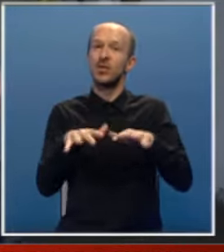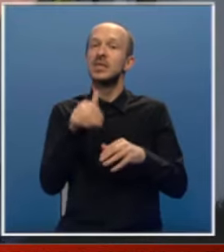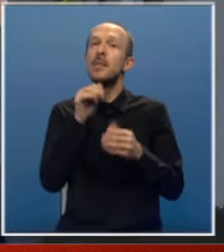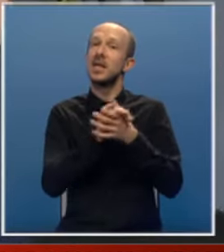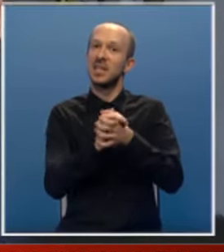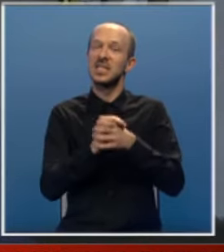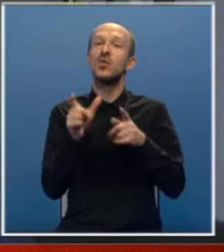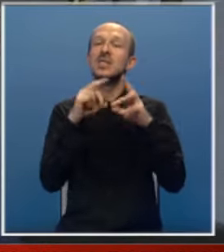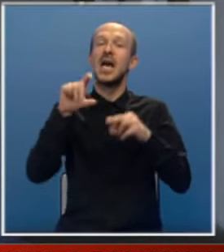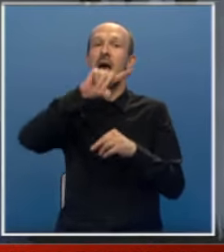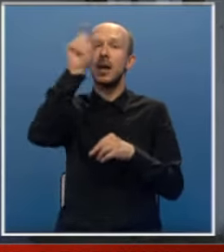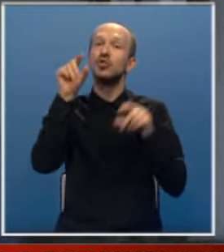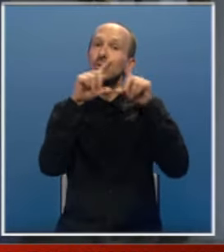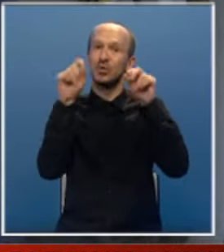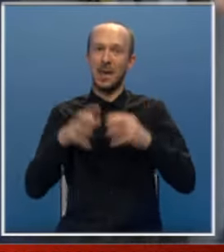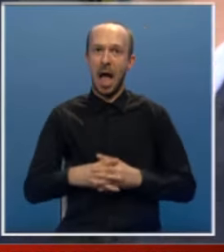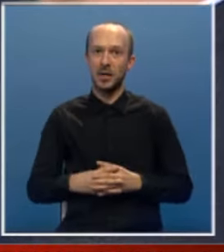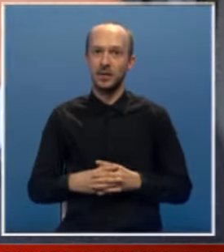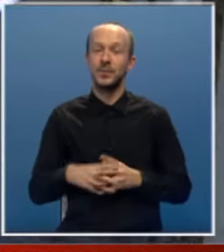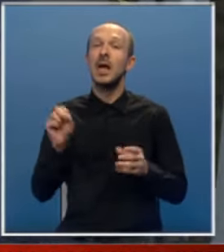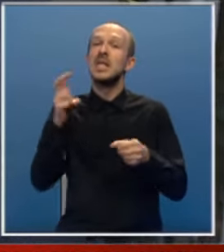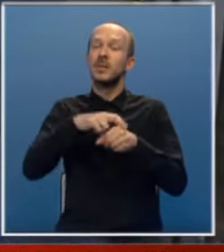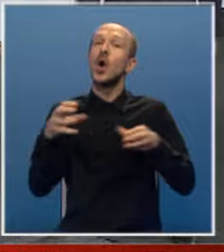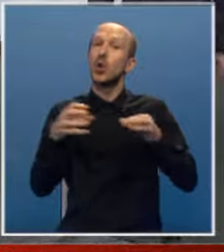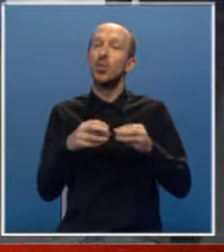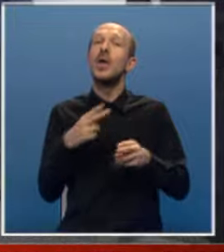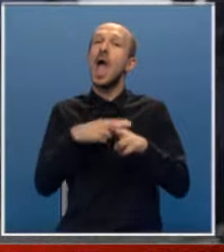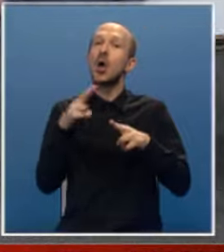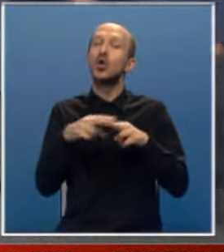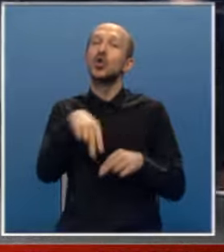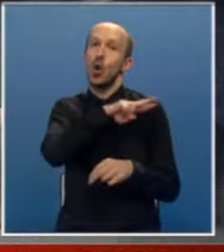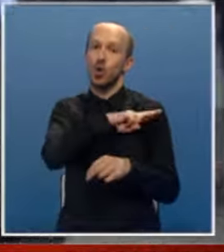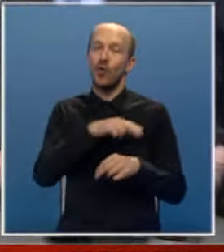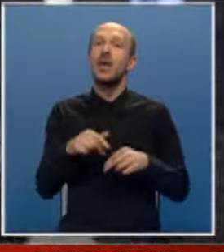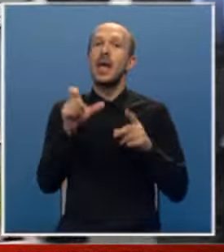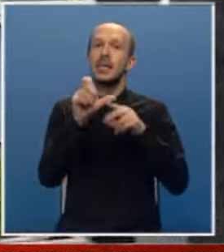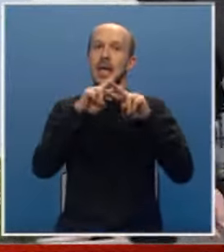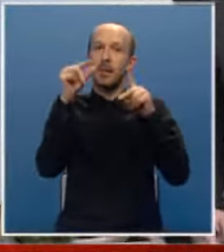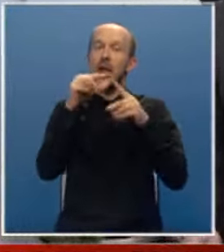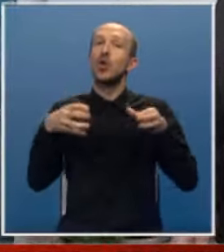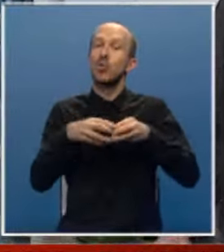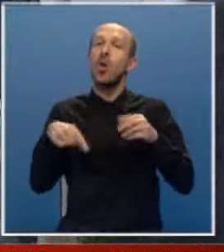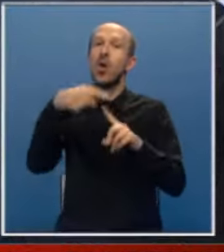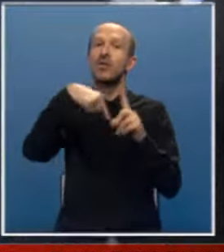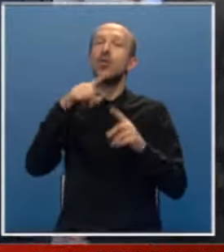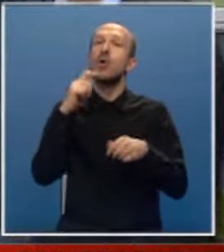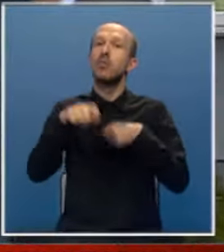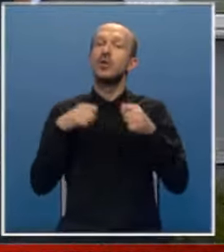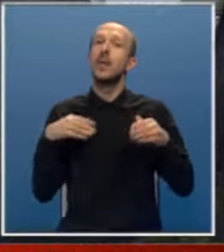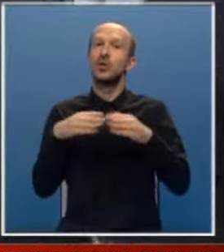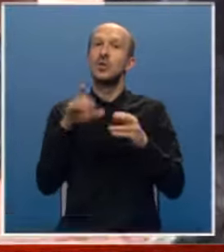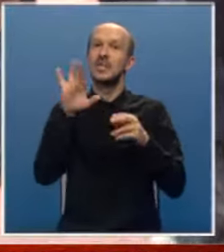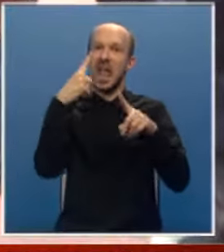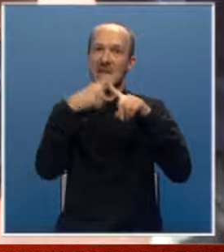se i prijateljstvo sa republičkim institucijama. Da spada u grupu ekološki odgovornih, SHP grupa u okviru koje posluje Banja Luci